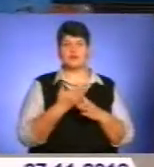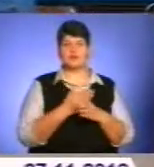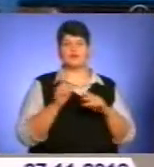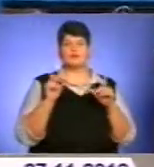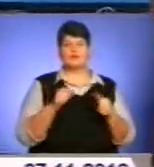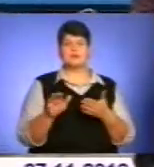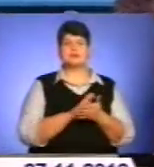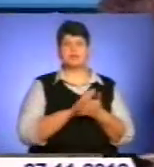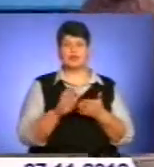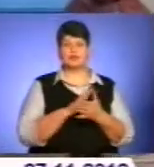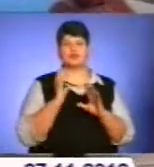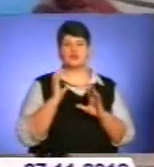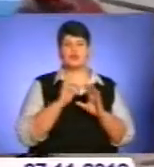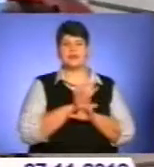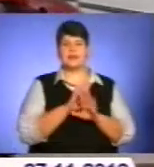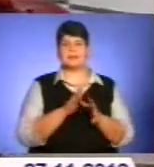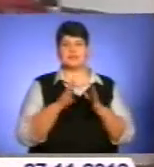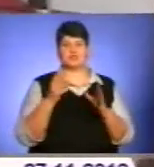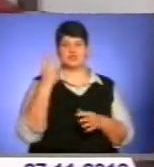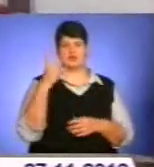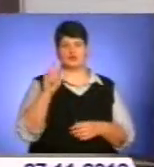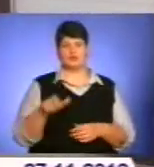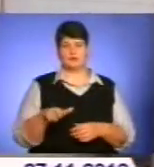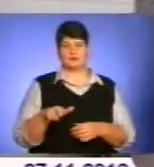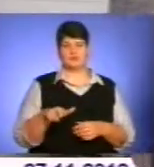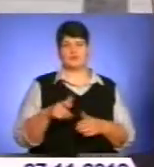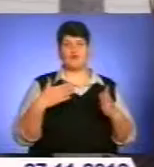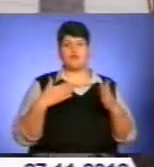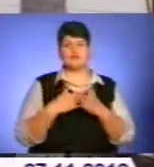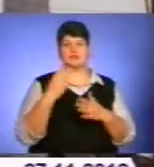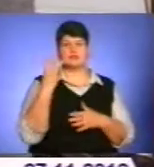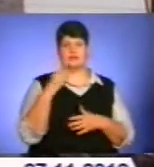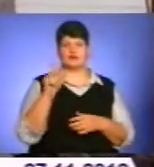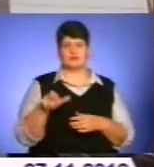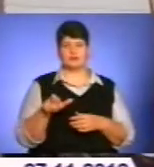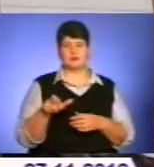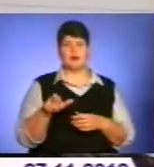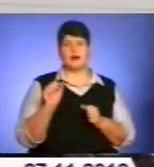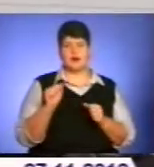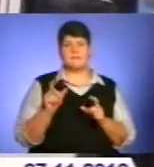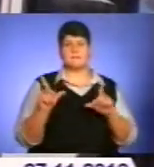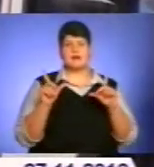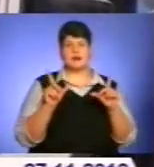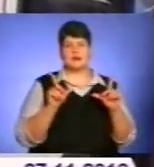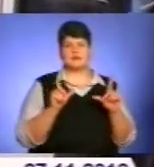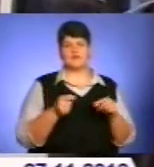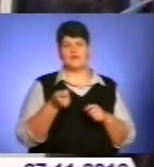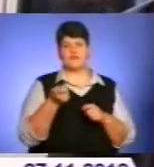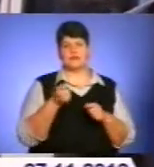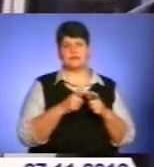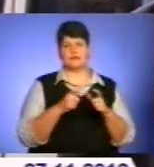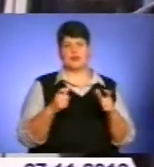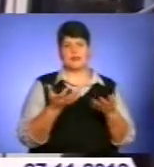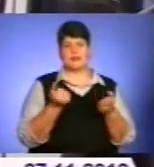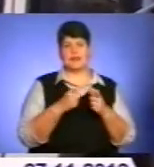безкоштовно, якщо в автобусі їх не більше трьох. В межах трохи беремо пільговиків, а перевозимо, в касу беруть билети,